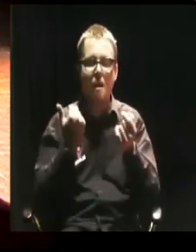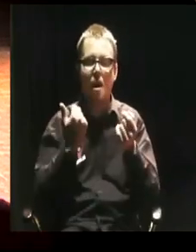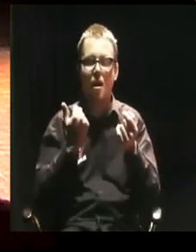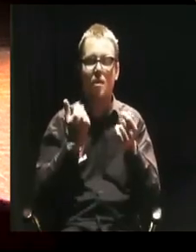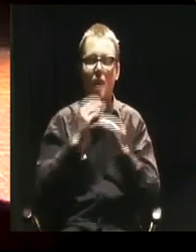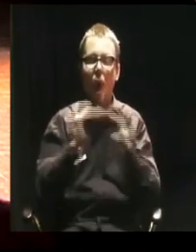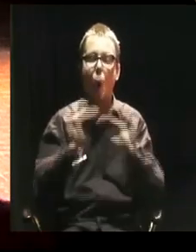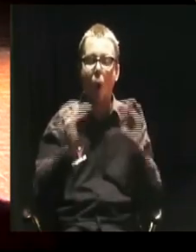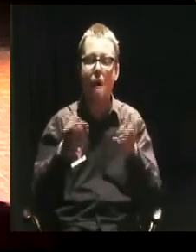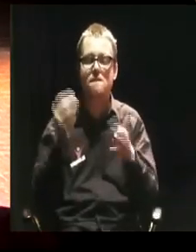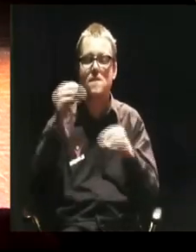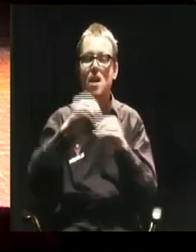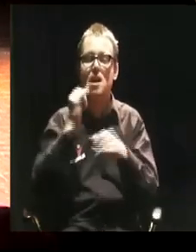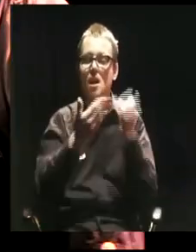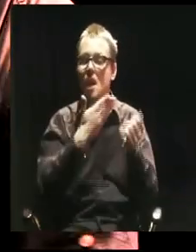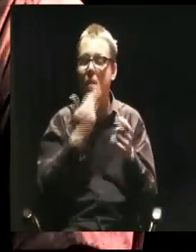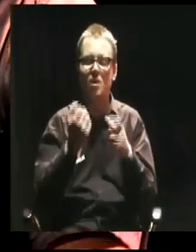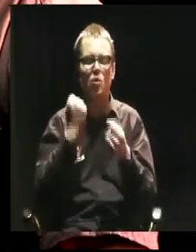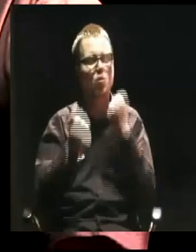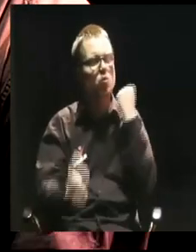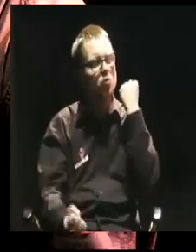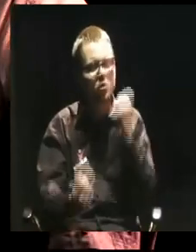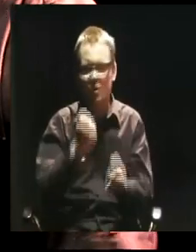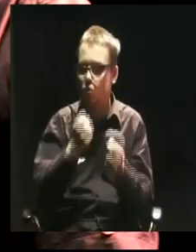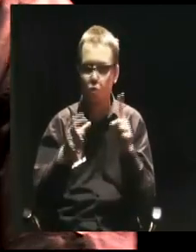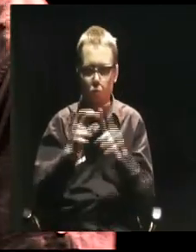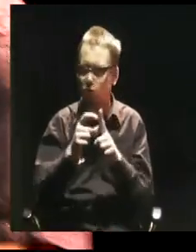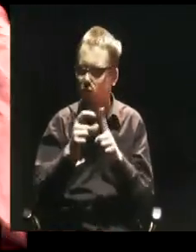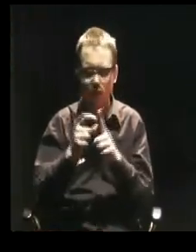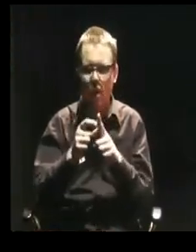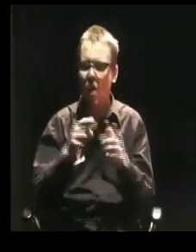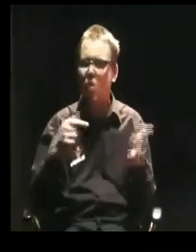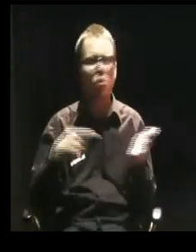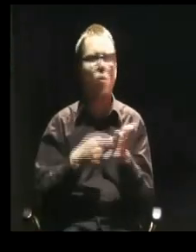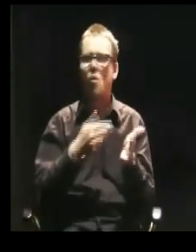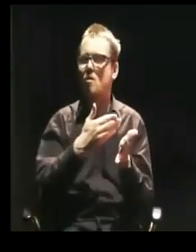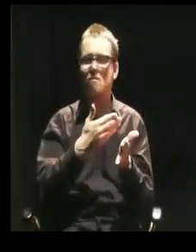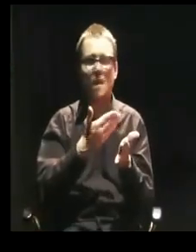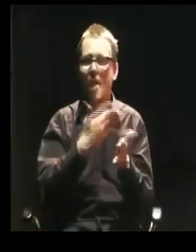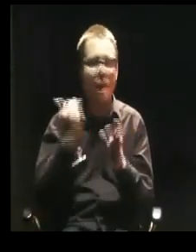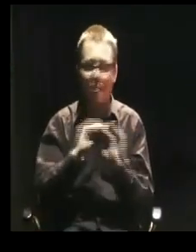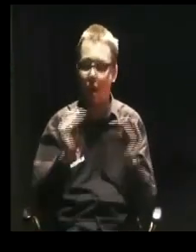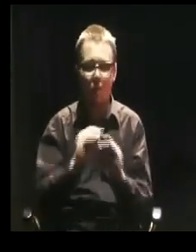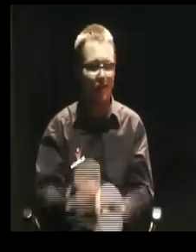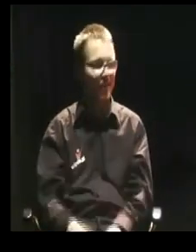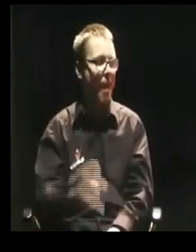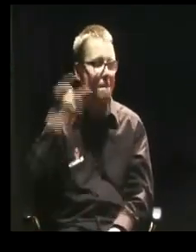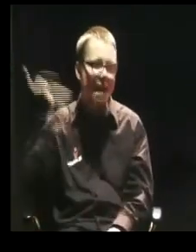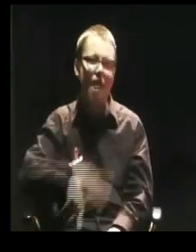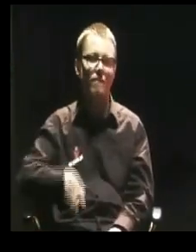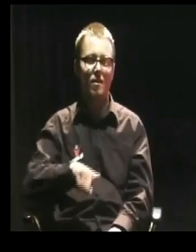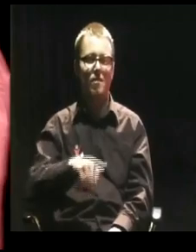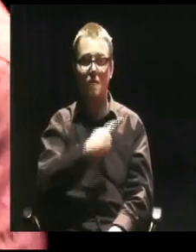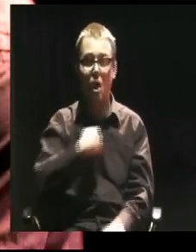przekombinowanych, to to już nie jest nauka. To już nie jest historyczne. Kłamstwo. My mówimy jakby